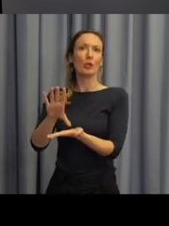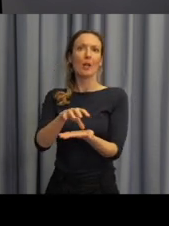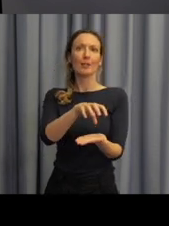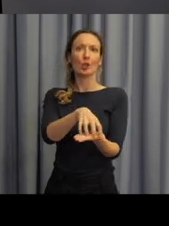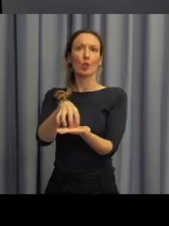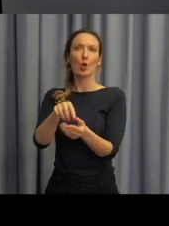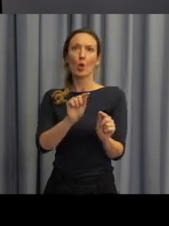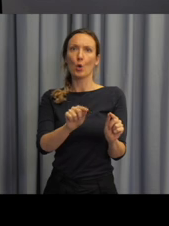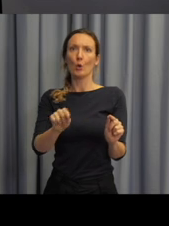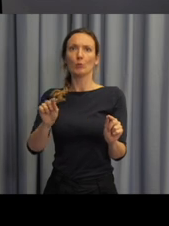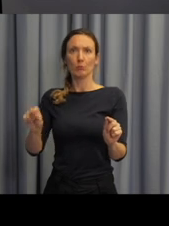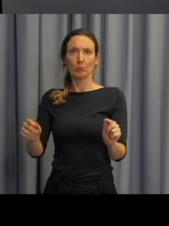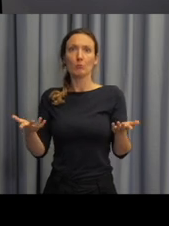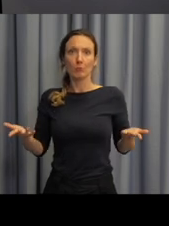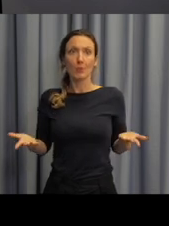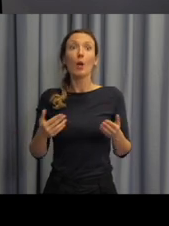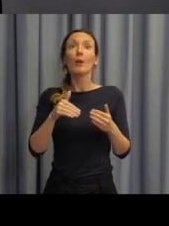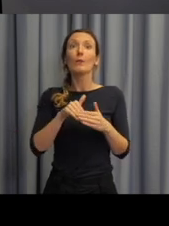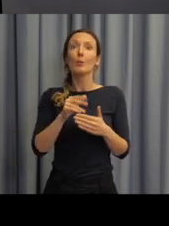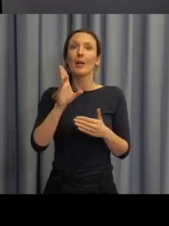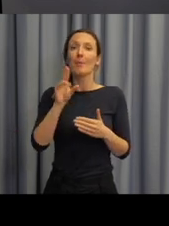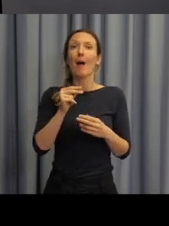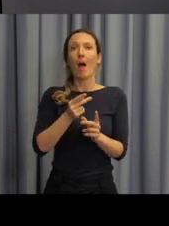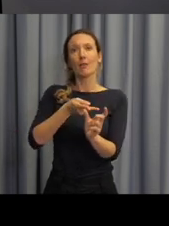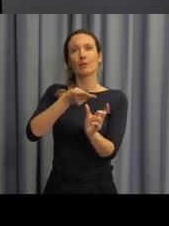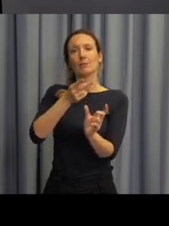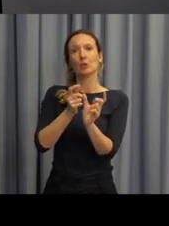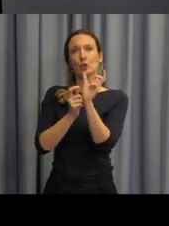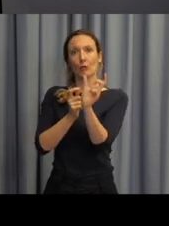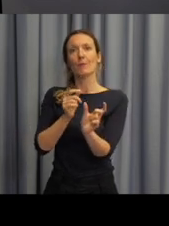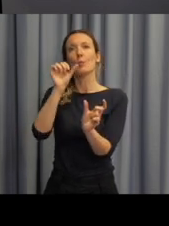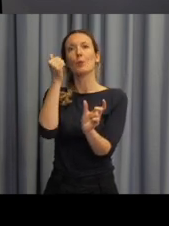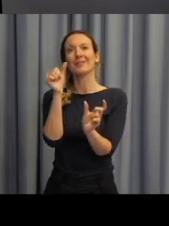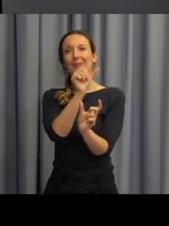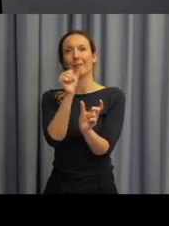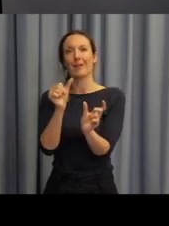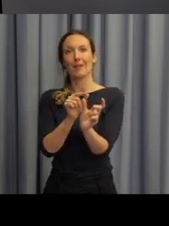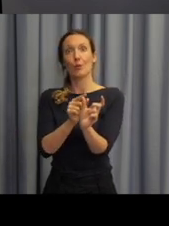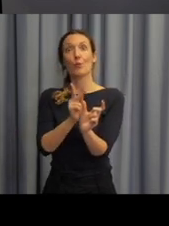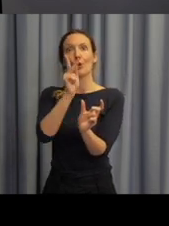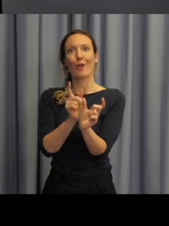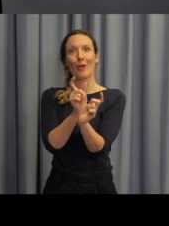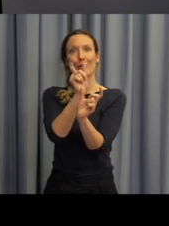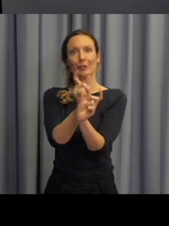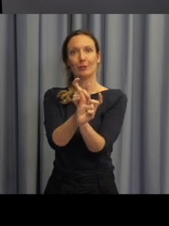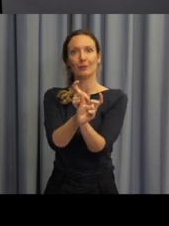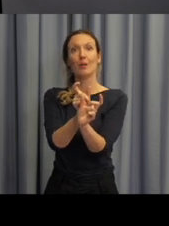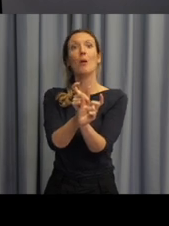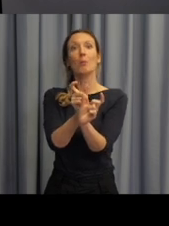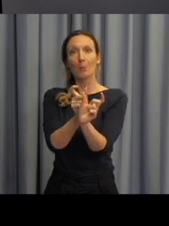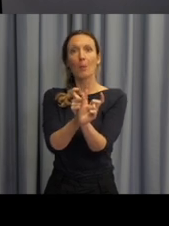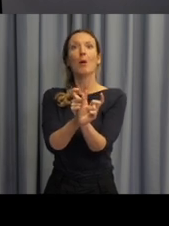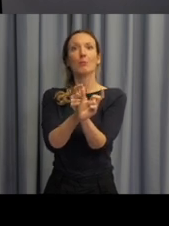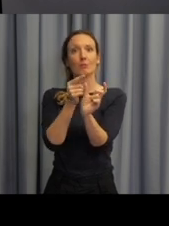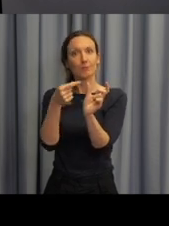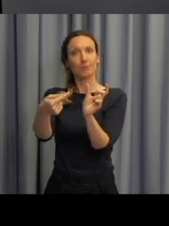gramatickou kategorii rodu na základě zakončení podstatného jména s jednodušenou proto,